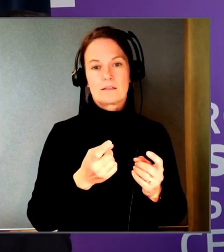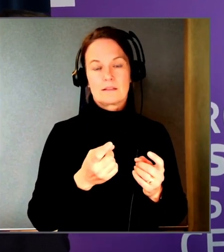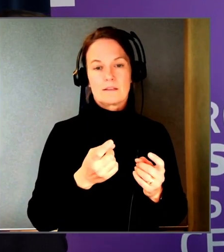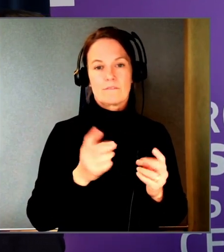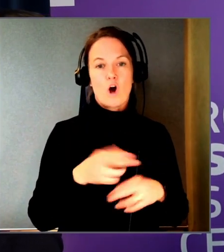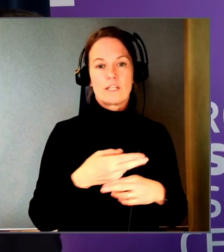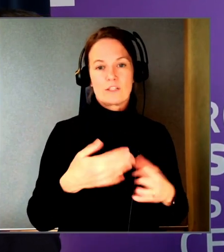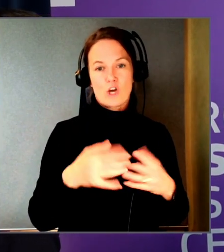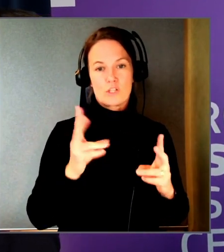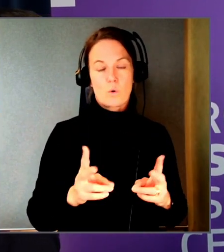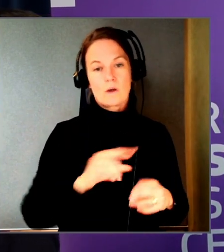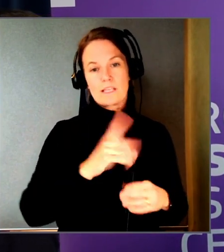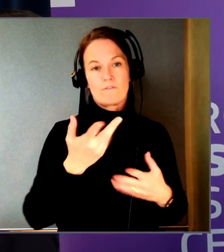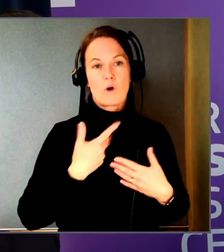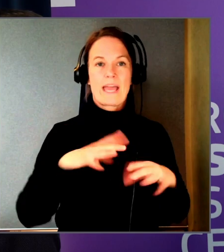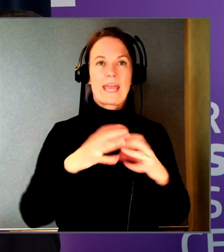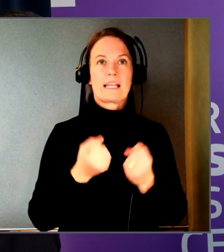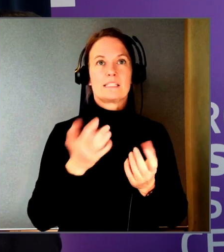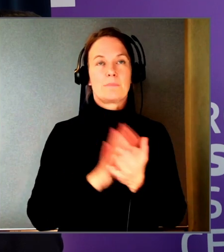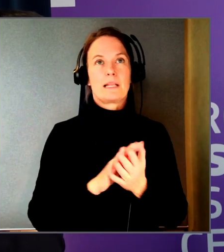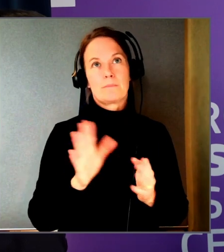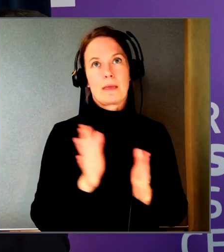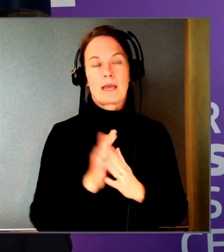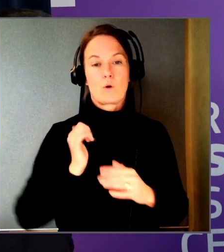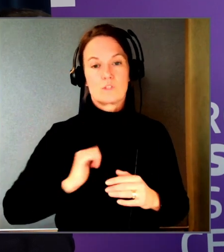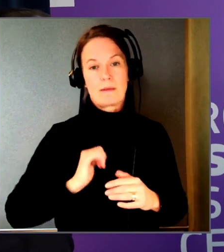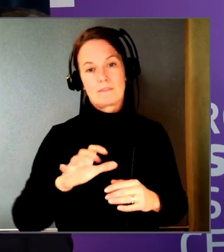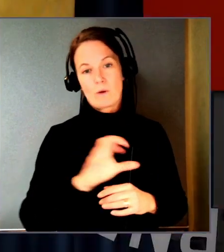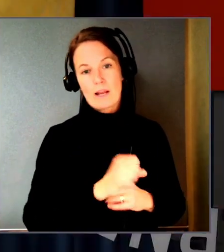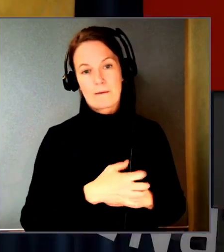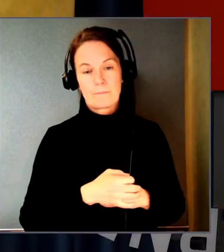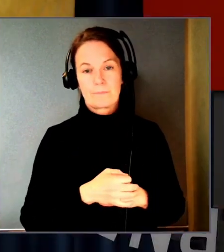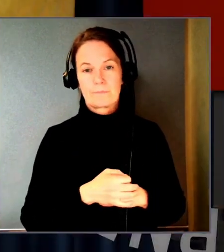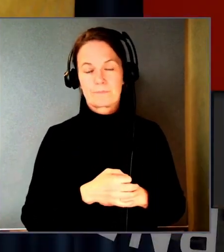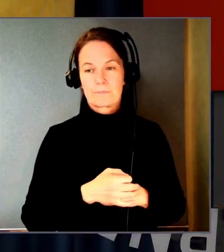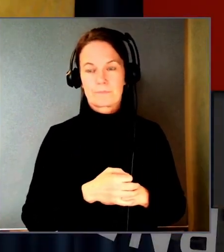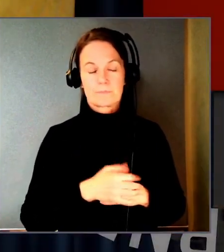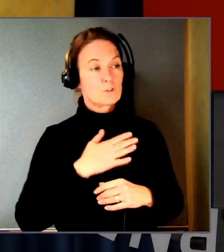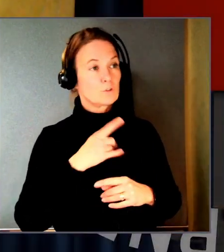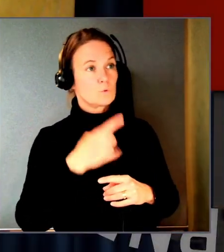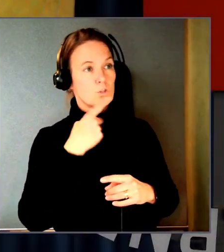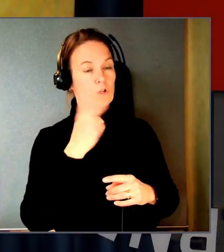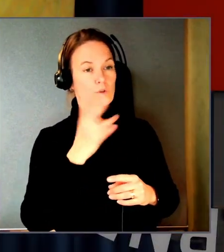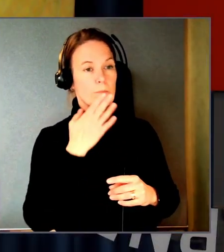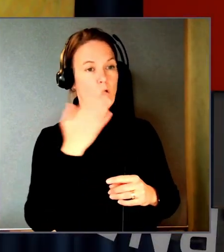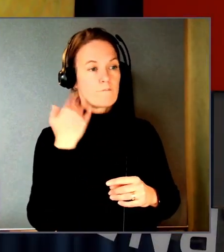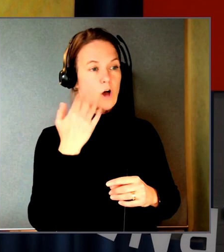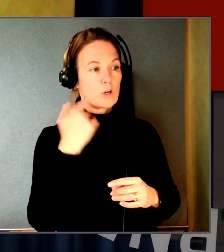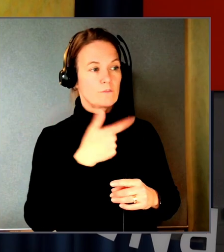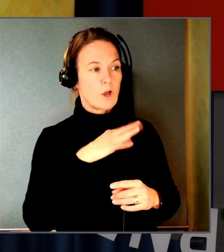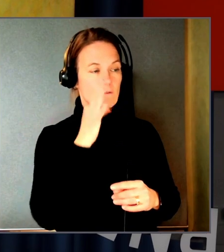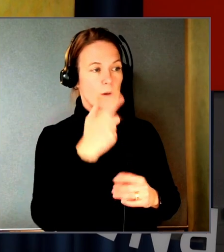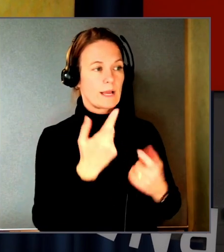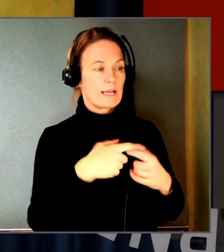genomsnittskonsumenten och allt det som vi brukar tala om. Jag tyckte du såg så bra till mig förut, Per, när vi hade en fråga i chatten kring det.